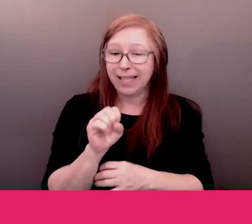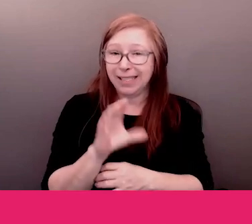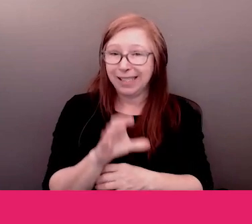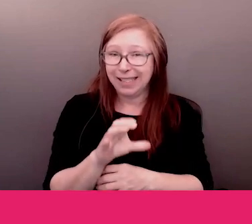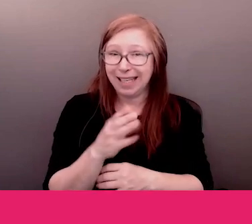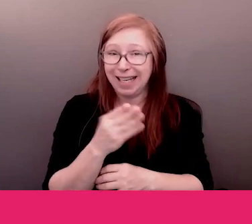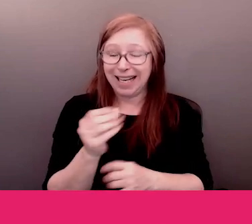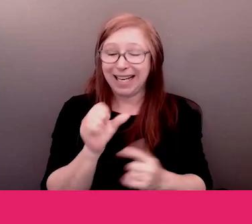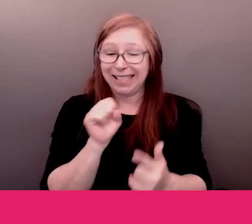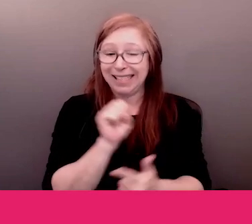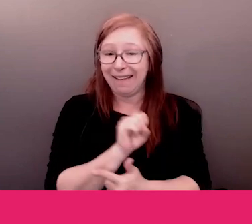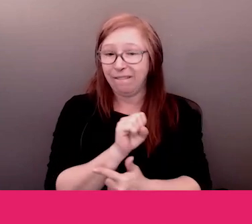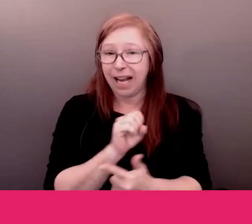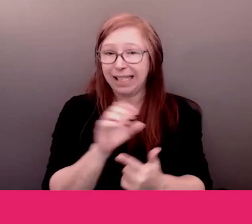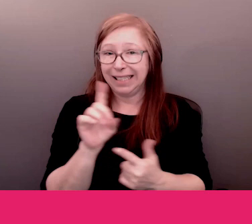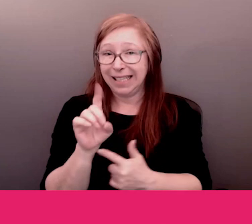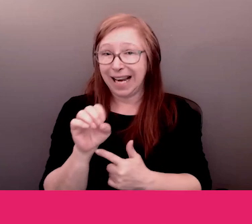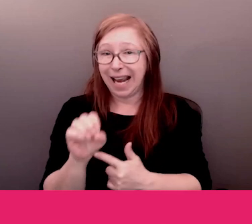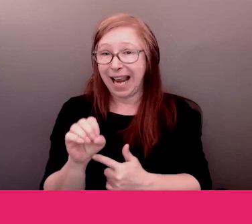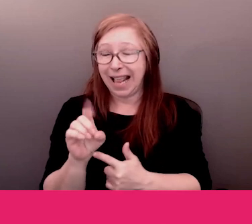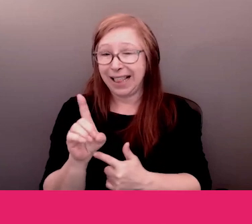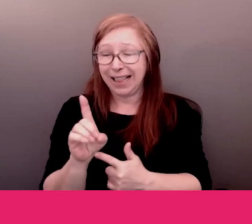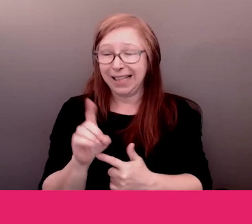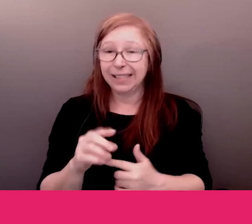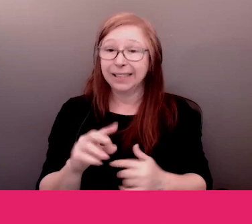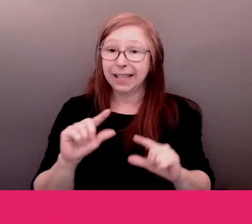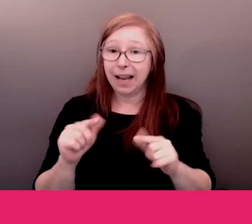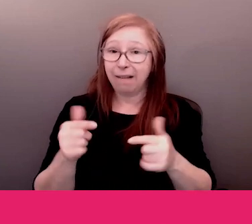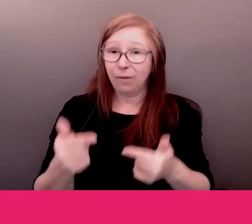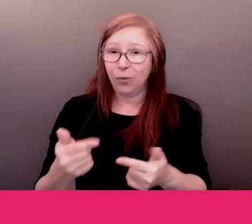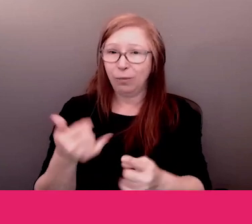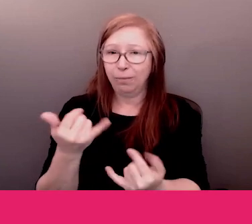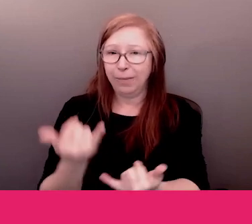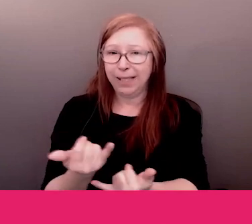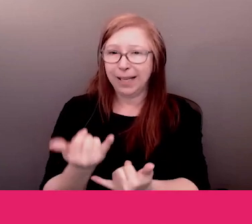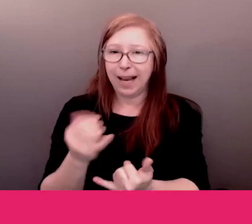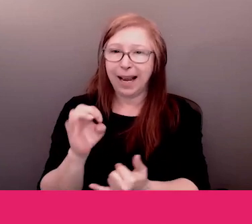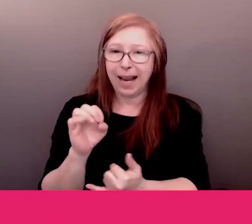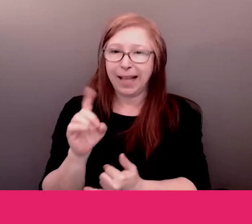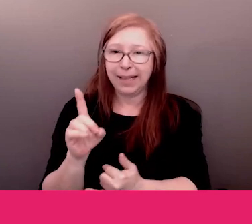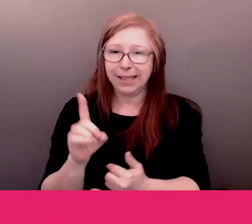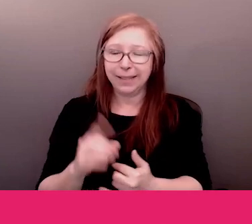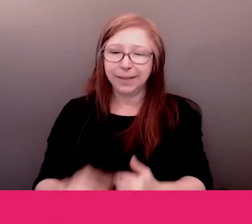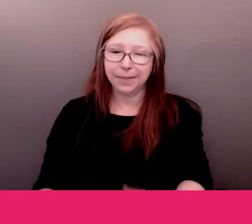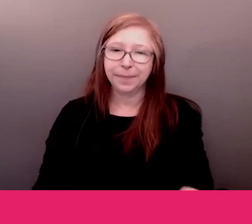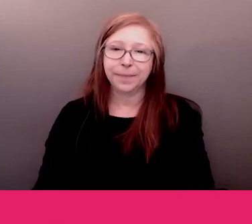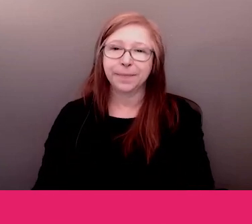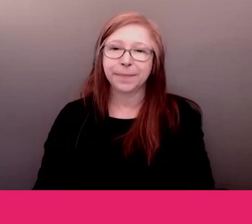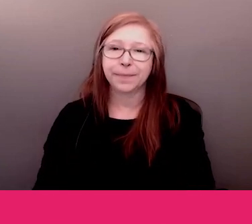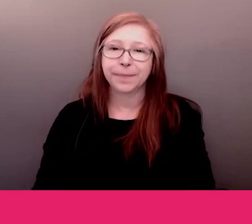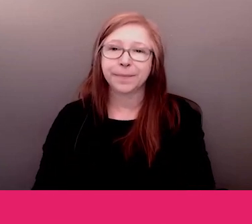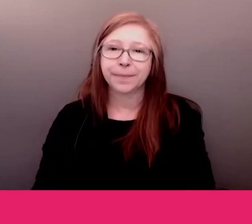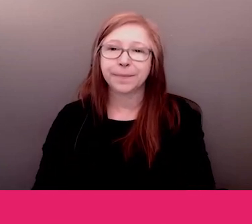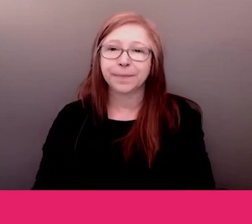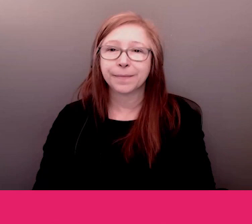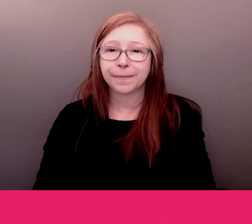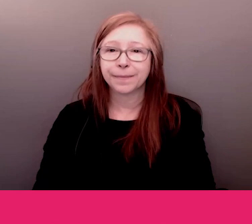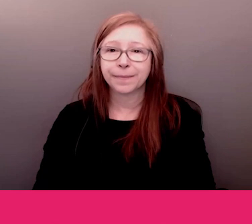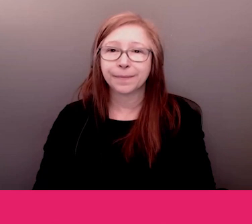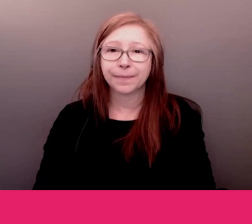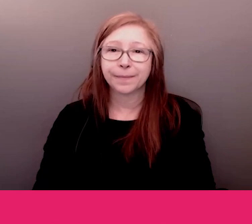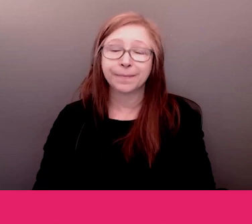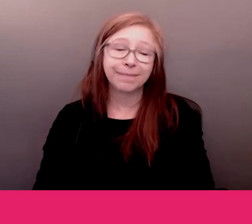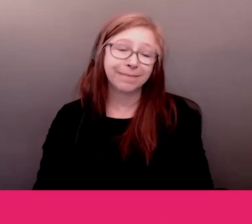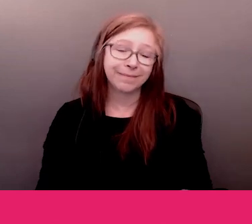l'enregistrement sera rendu disponible dans les journées les semaines à venir et